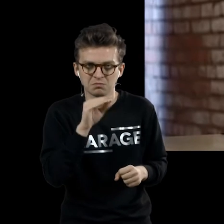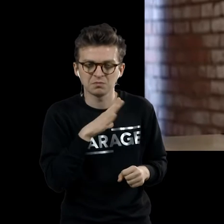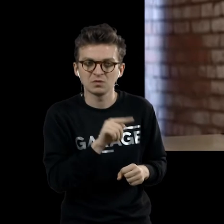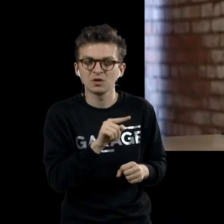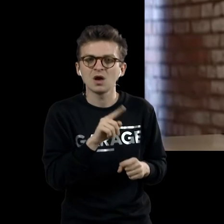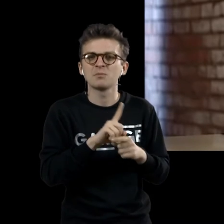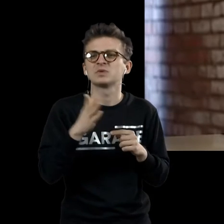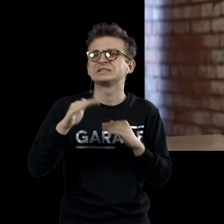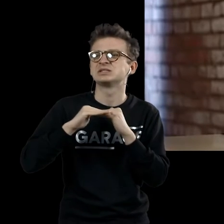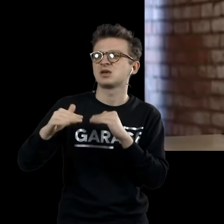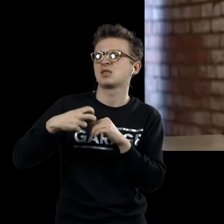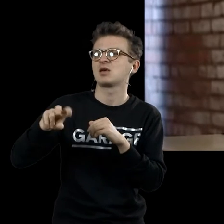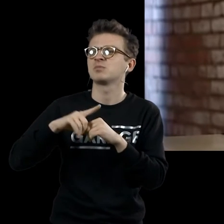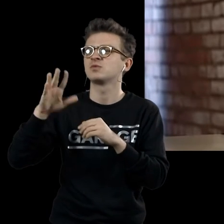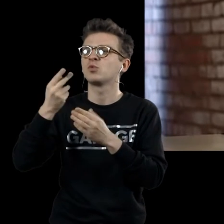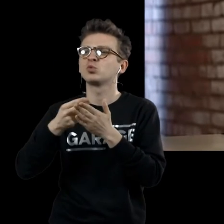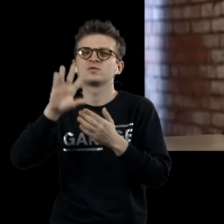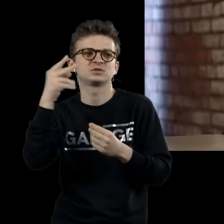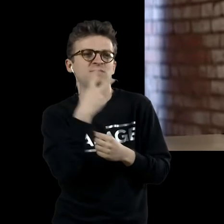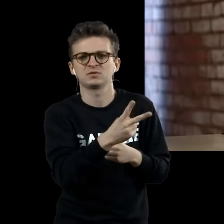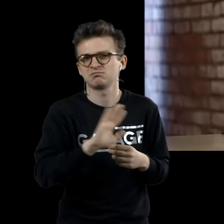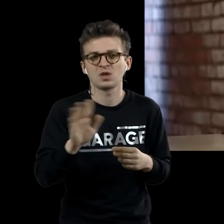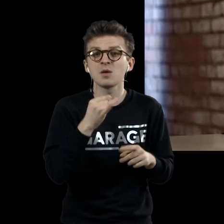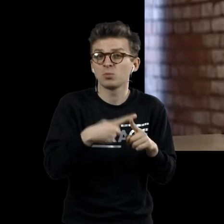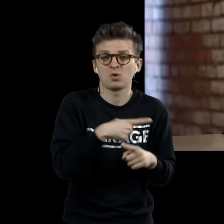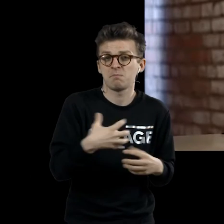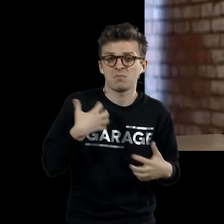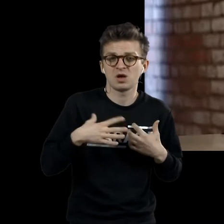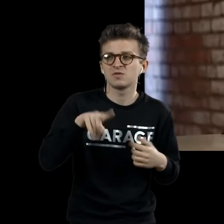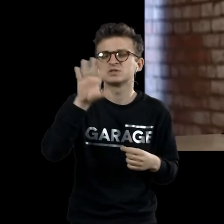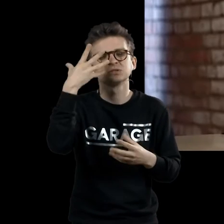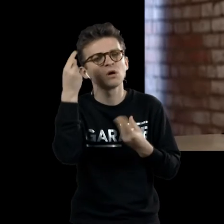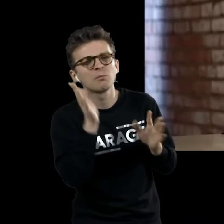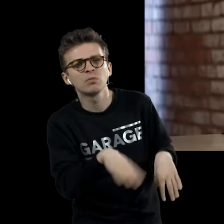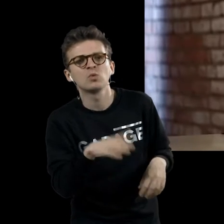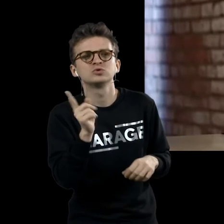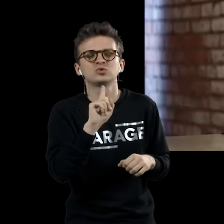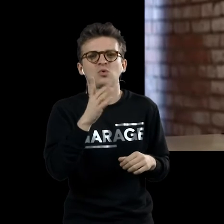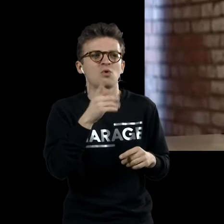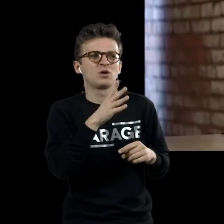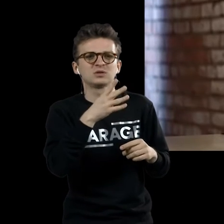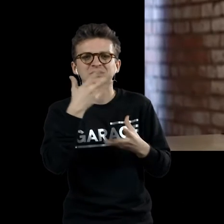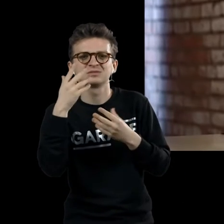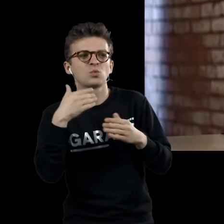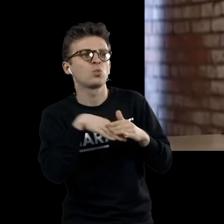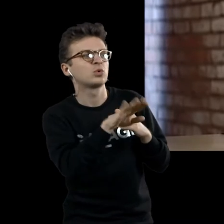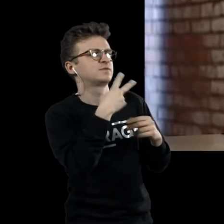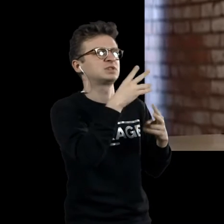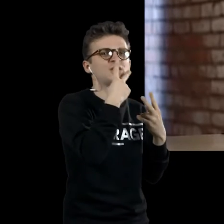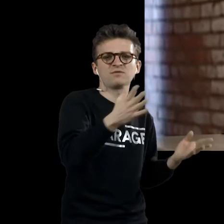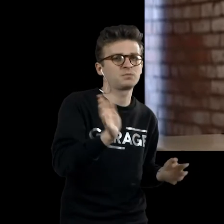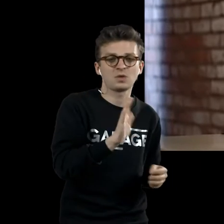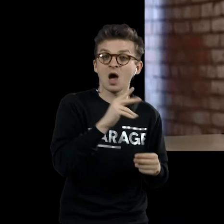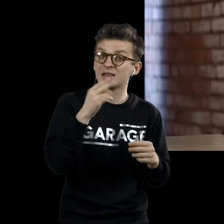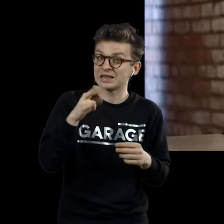появляться на художественной сцене, и при этом не бояться, что его там забудут или что он выпадет из обоймы. То есть абсолютно противоположность Дали, которому очень